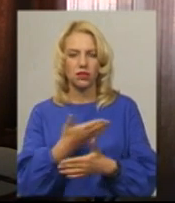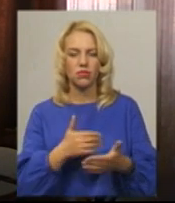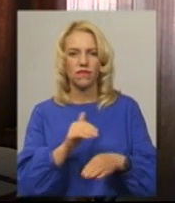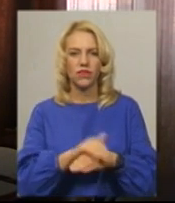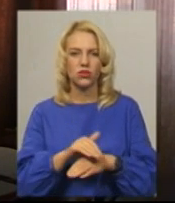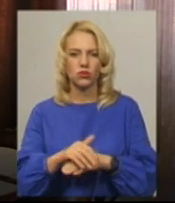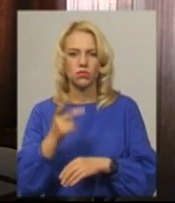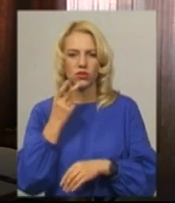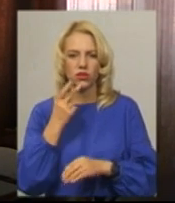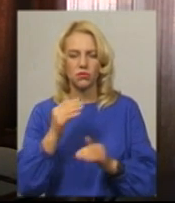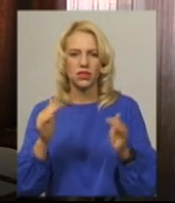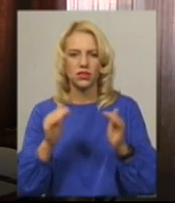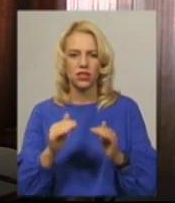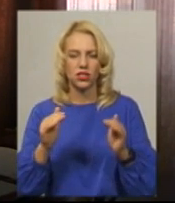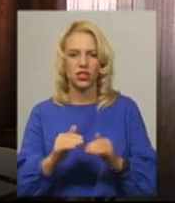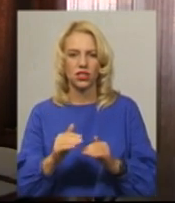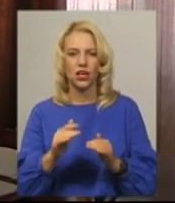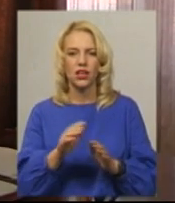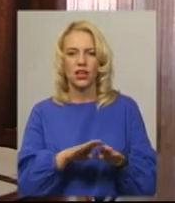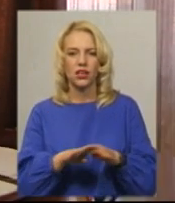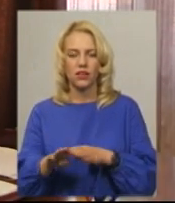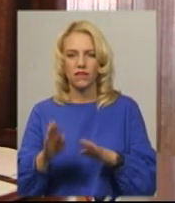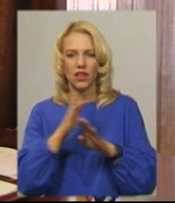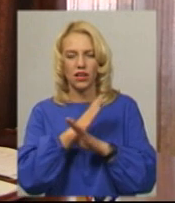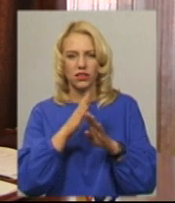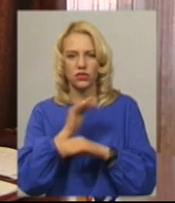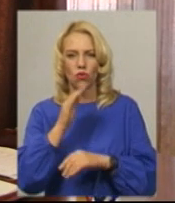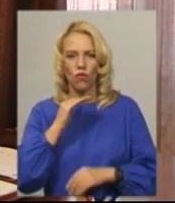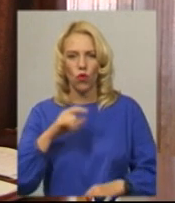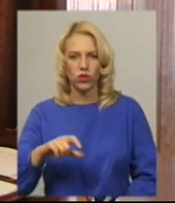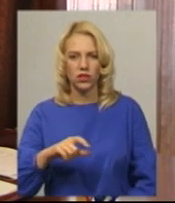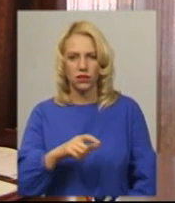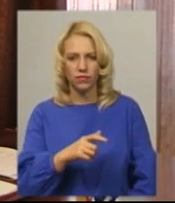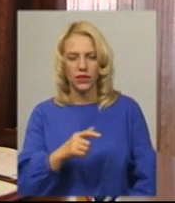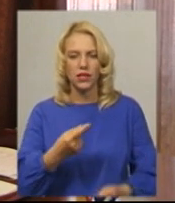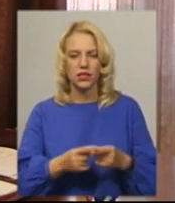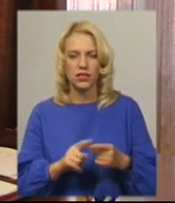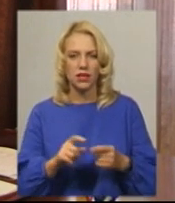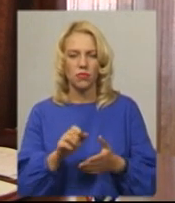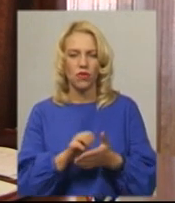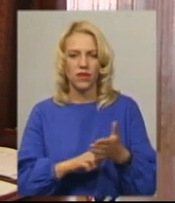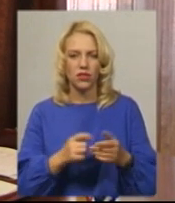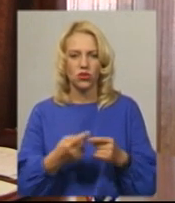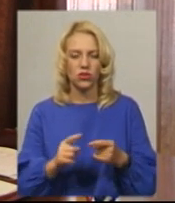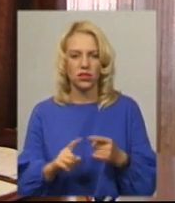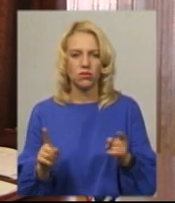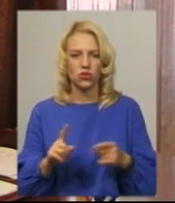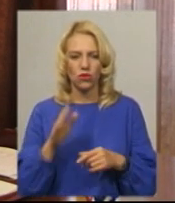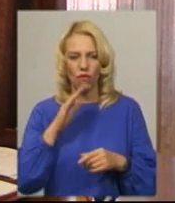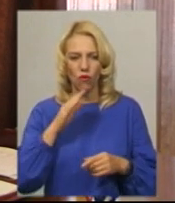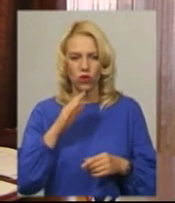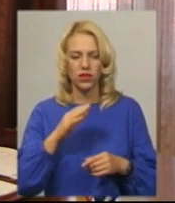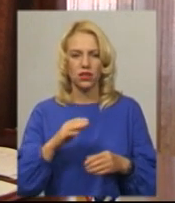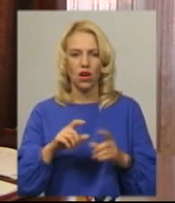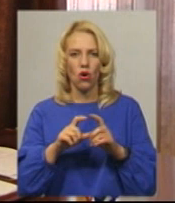постійне зниження рівня кисню в воді. Це пов'язано з тим, що в водних об'єктів,